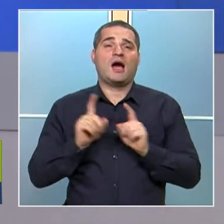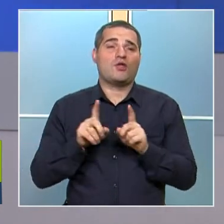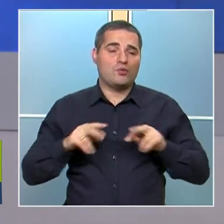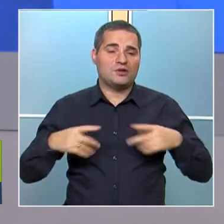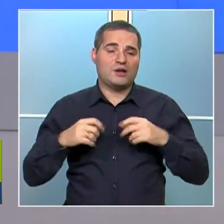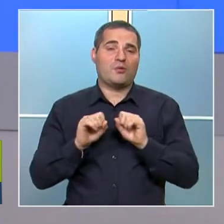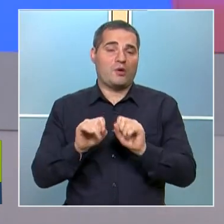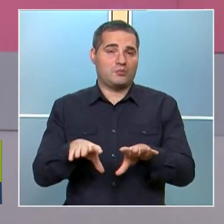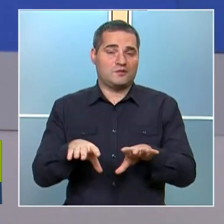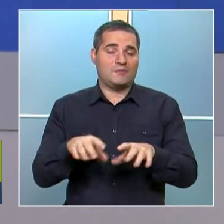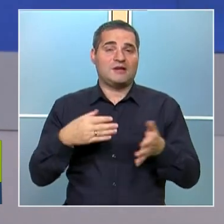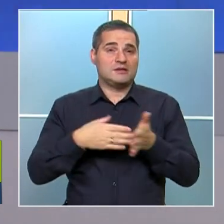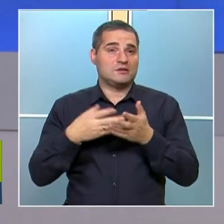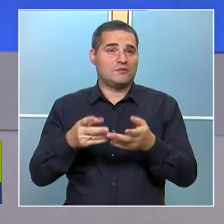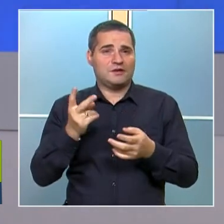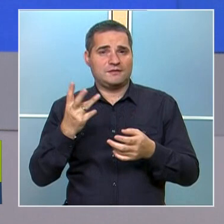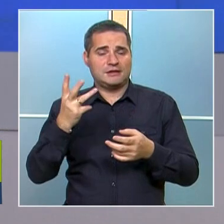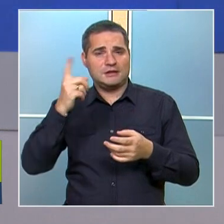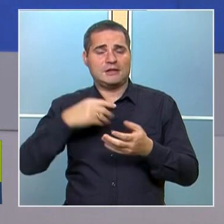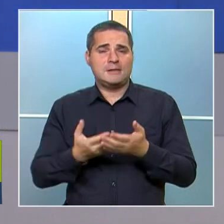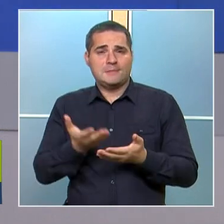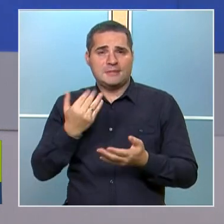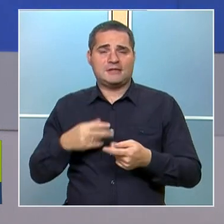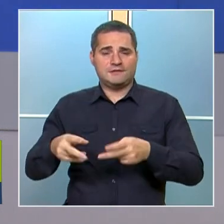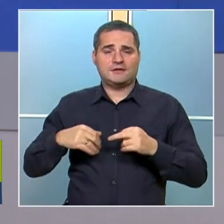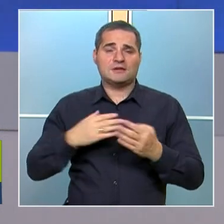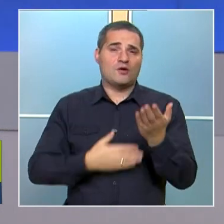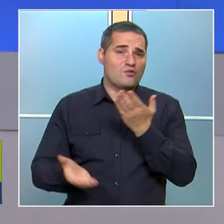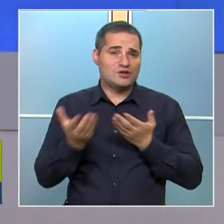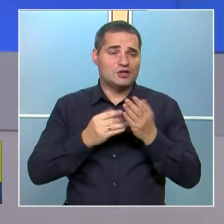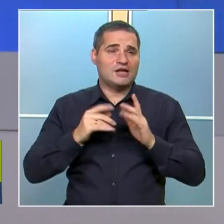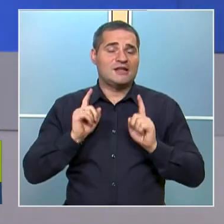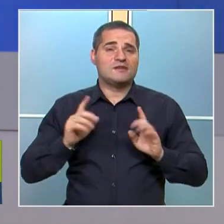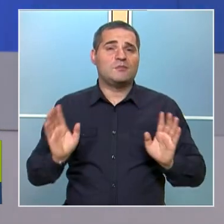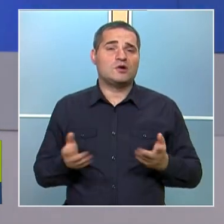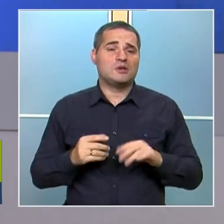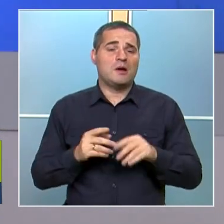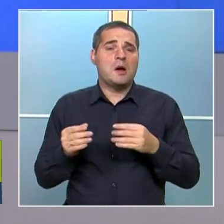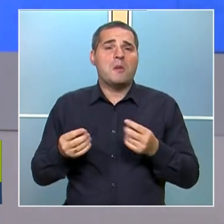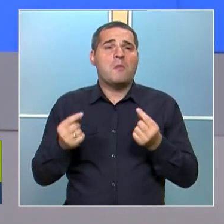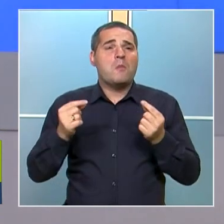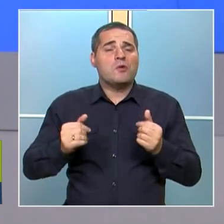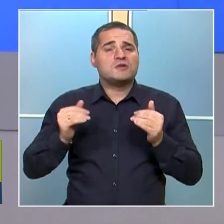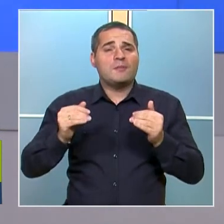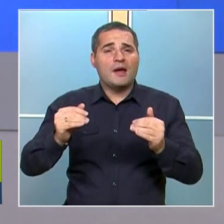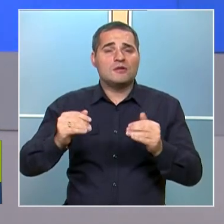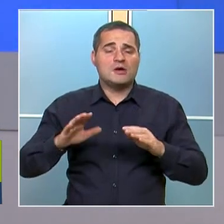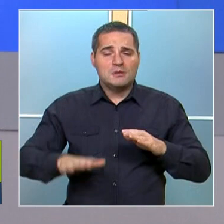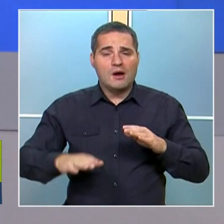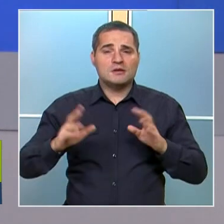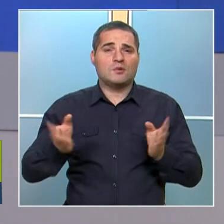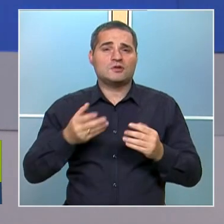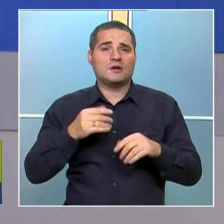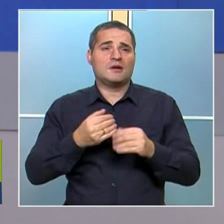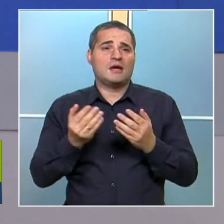им позволяваме. И за това 2-3 дни преди да се върнат децата на училище, може да започнем постепенно с по-малките, да започнем с